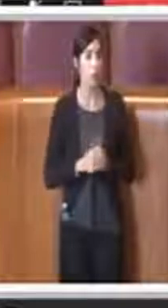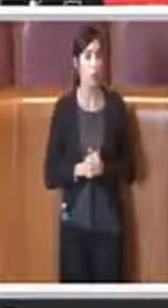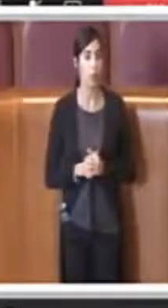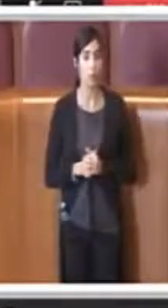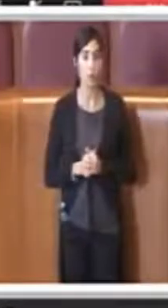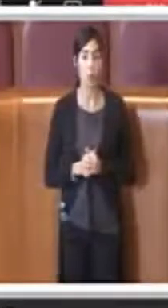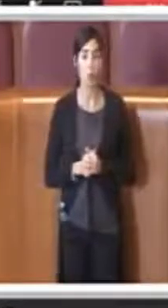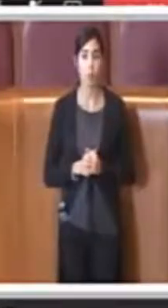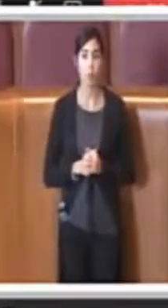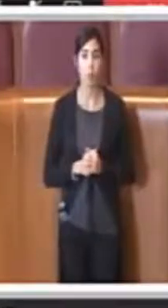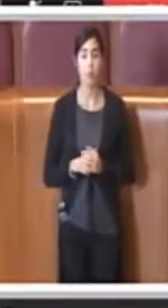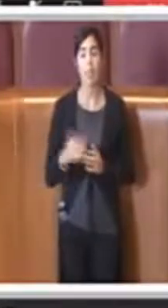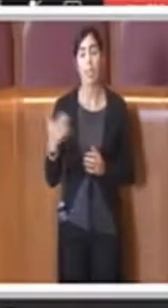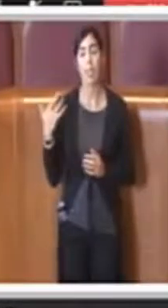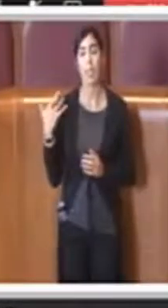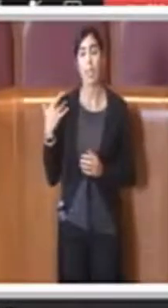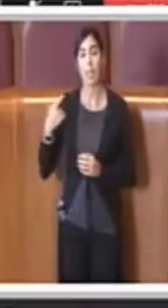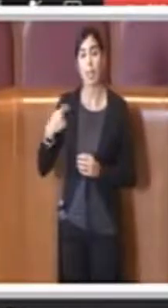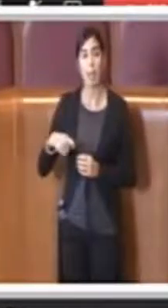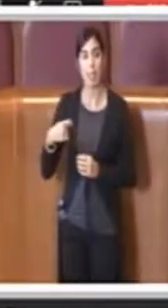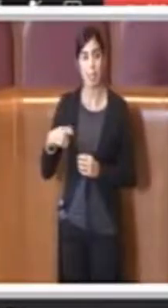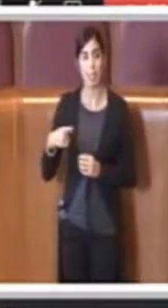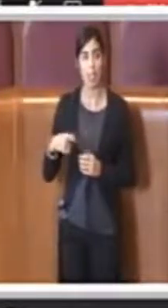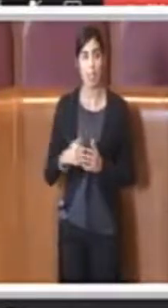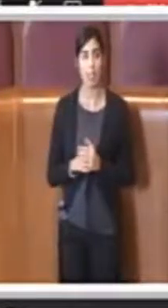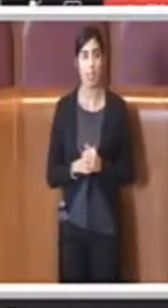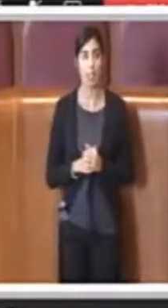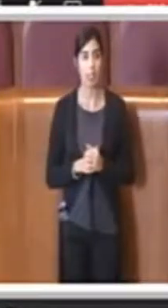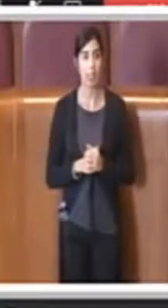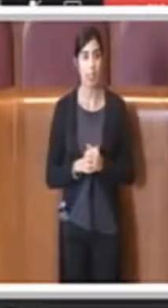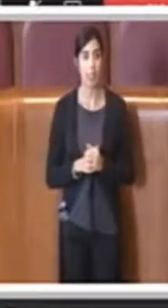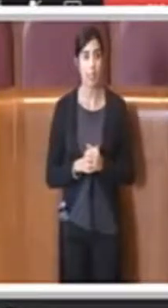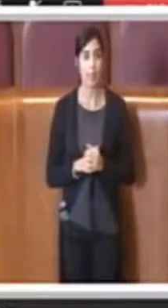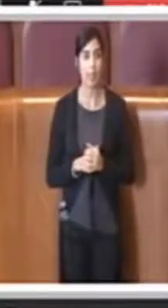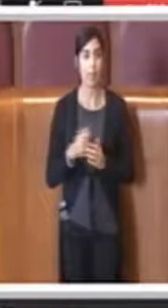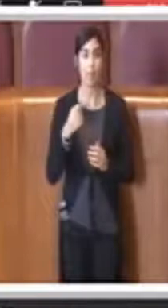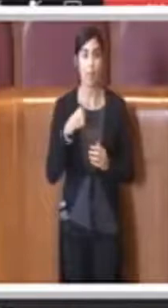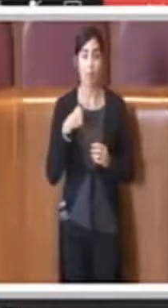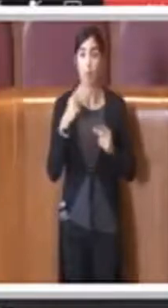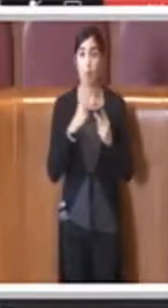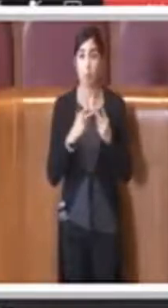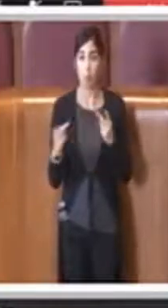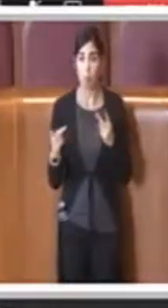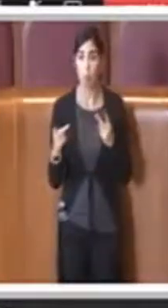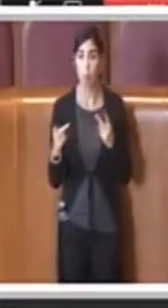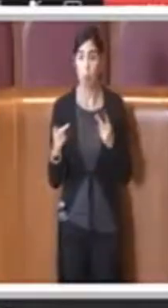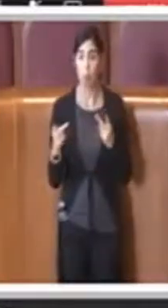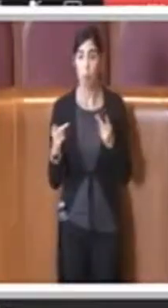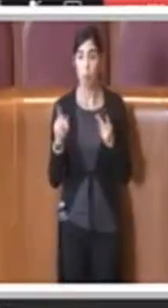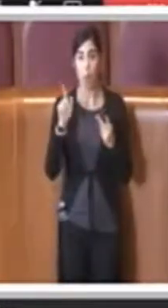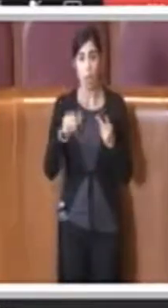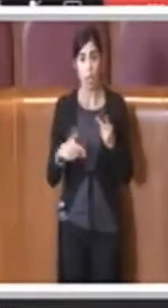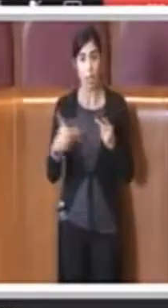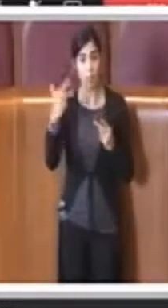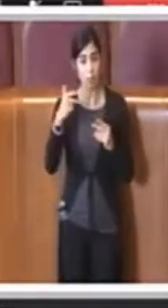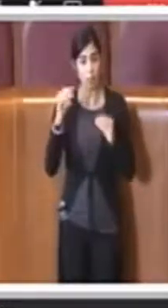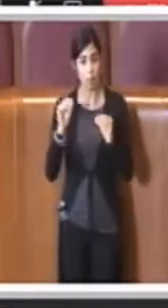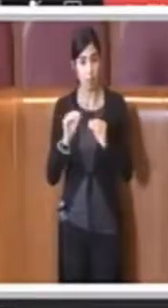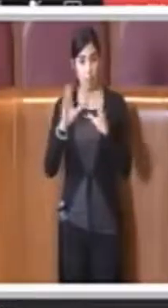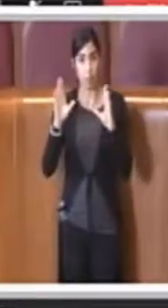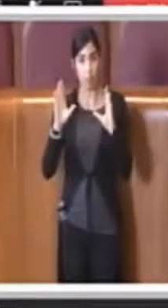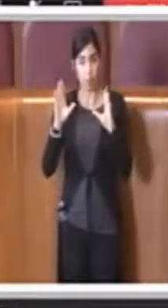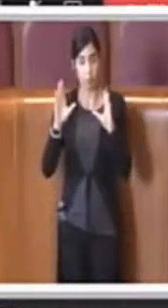Grazie Presidente, sto cercando di attivare anche la videocamera, visto che